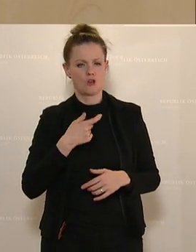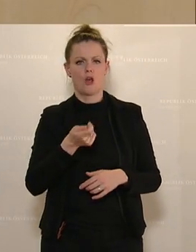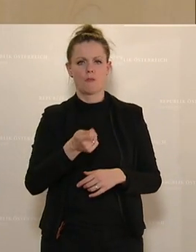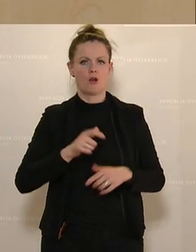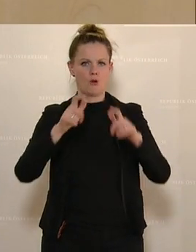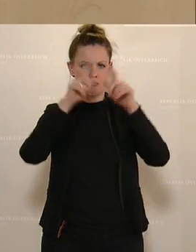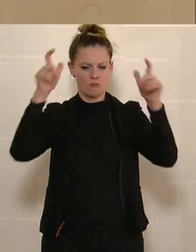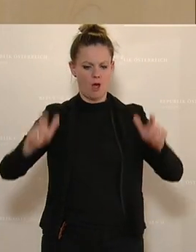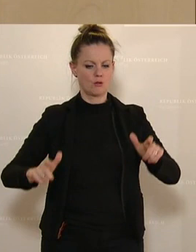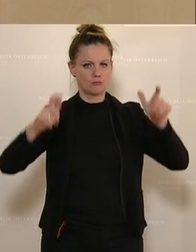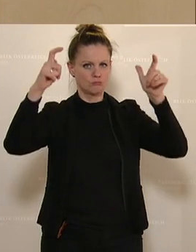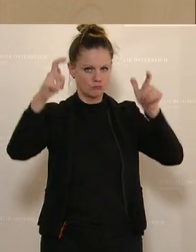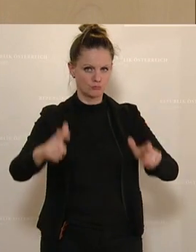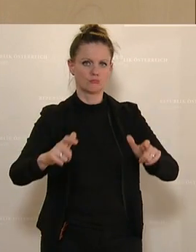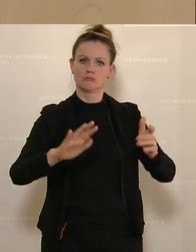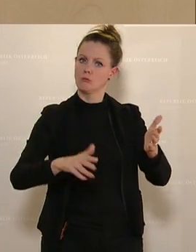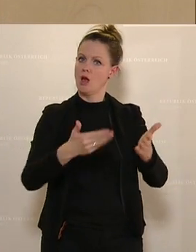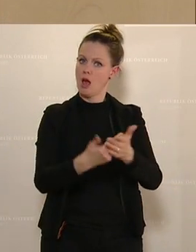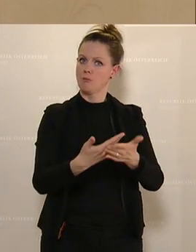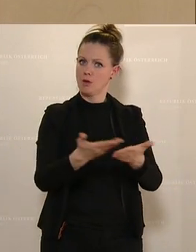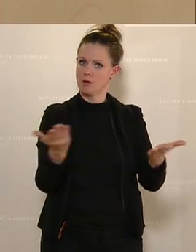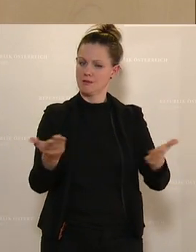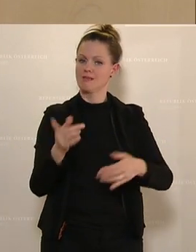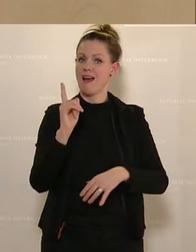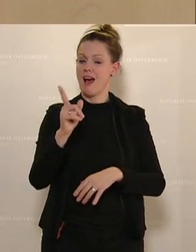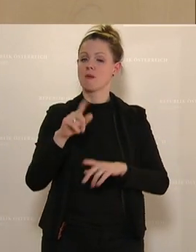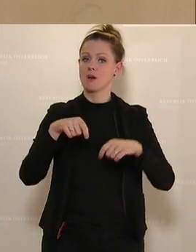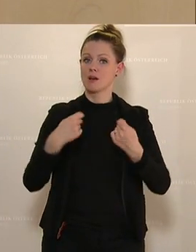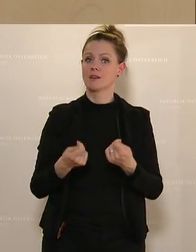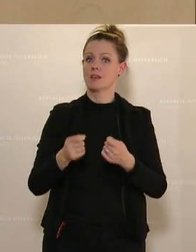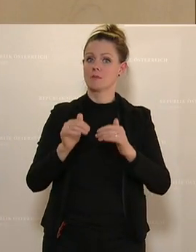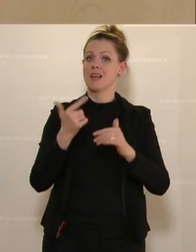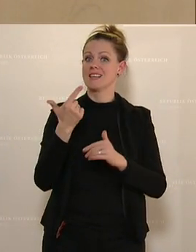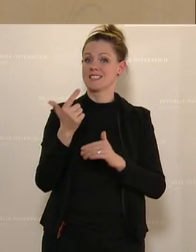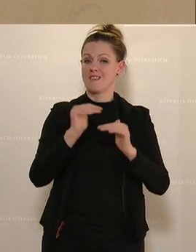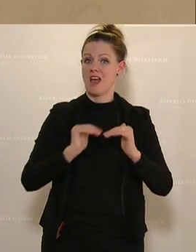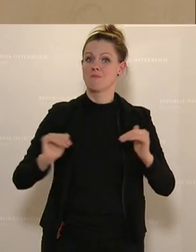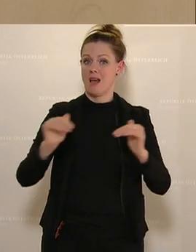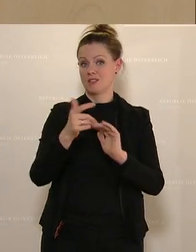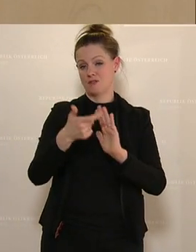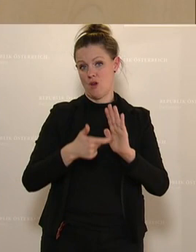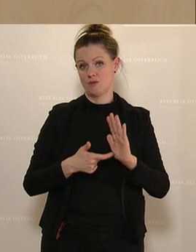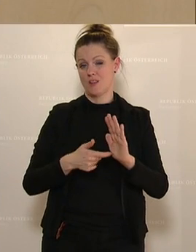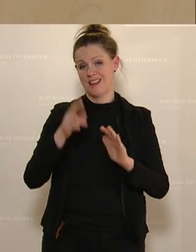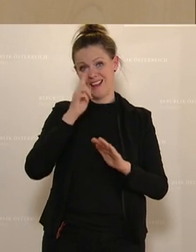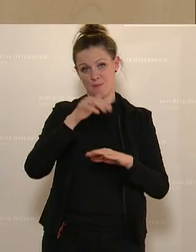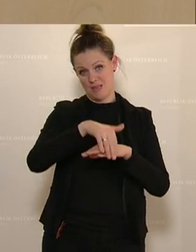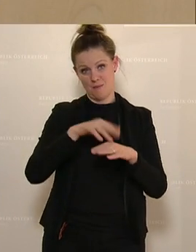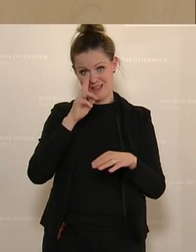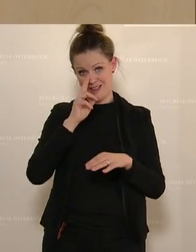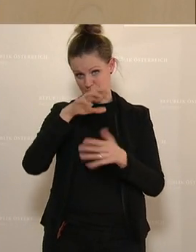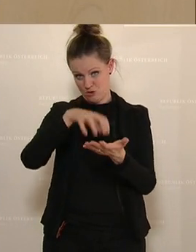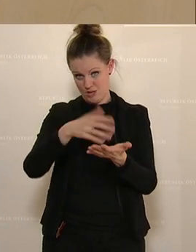gerne einem Bankomat weiterhin zur Verfügung. Aber es gibt zwei Grundvoraussetzungen, liebe Gemeinde, liebe Stadt, du kannst entscheiden.